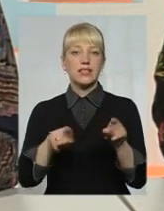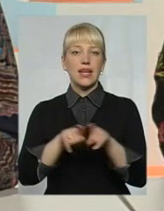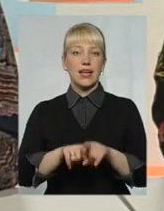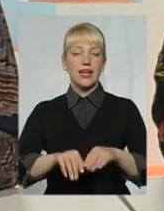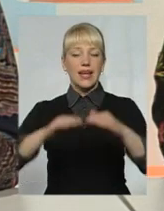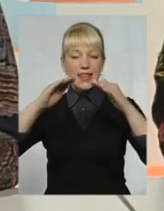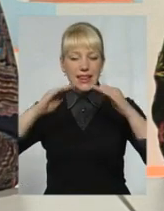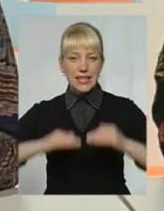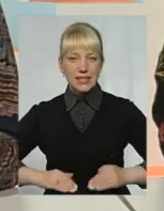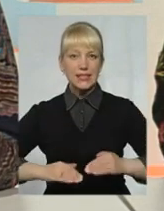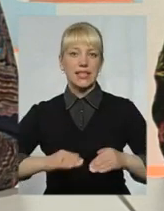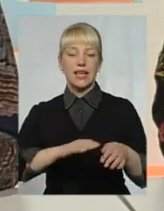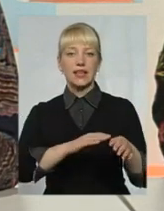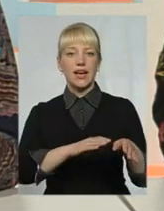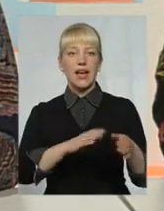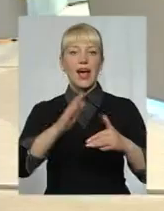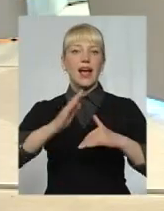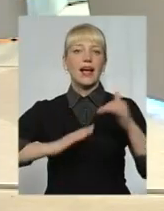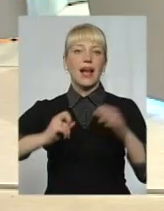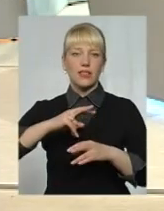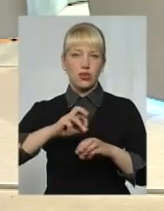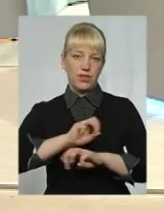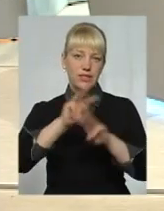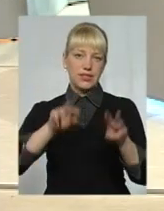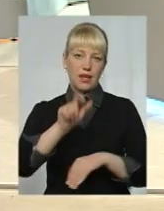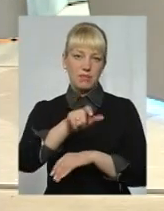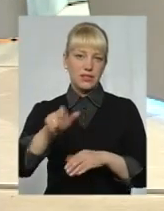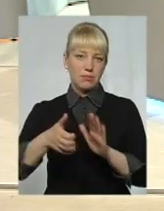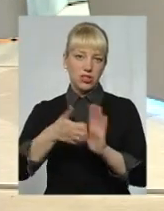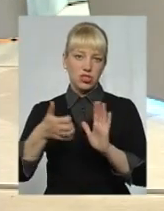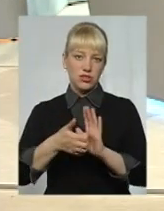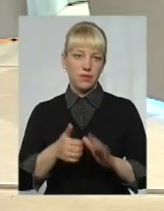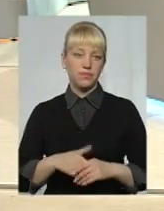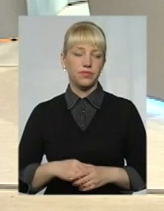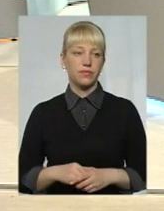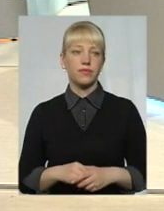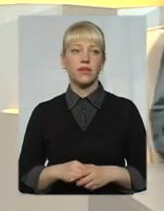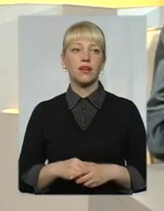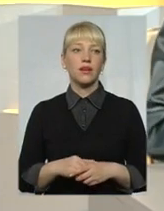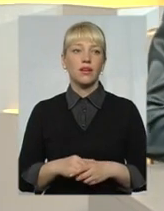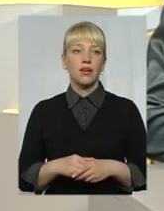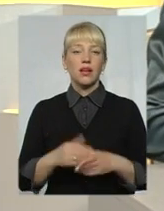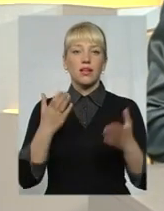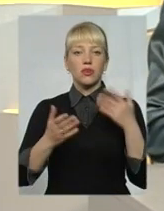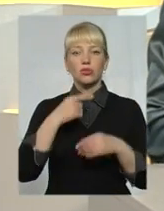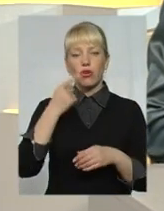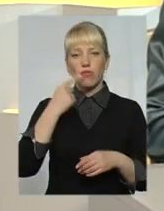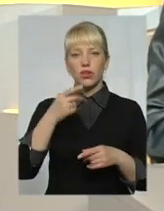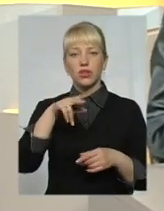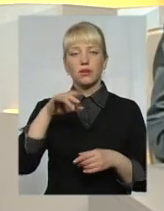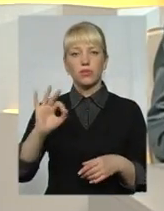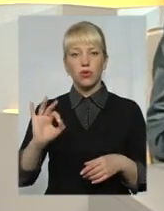кадрове забезпечення. Скажіть, будь ласка, якщо говорити про